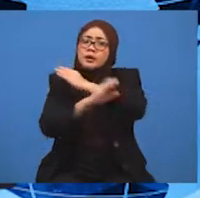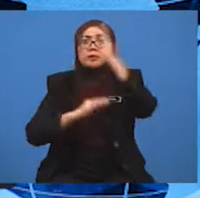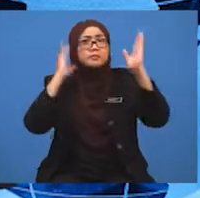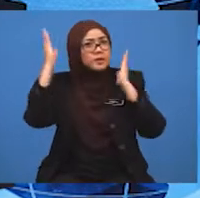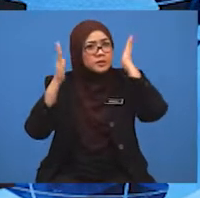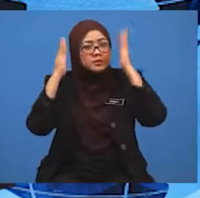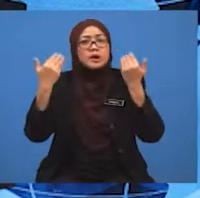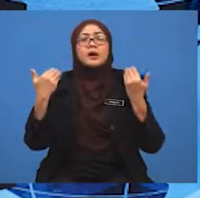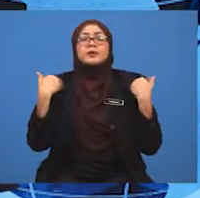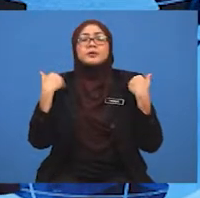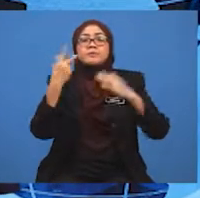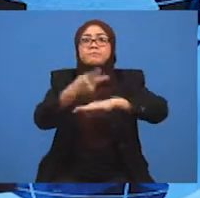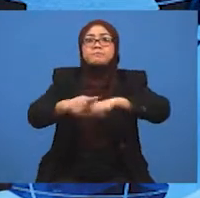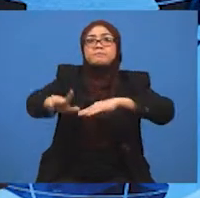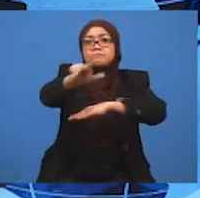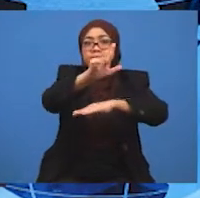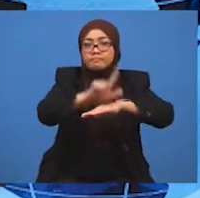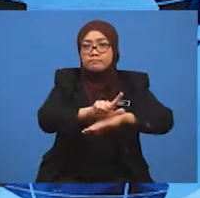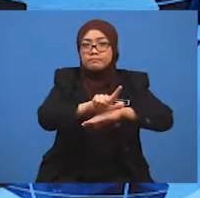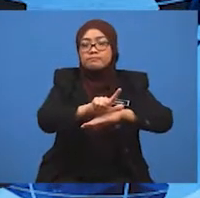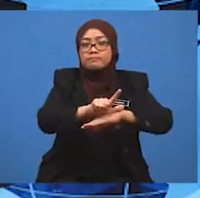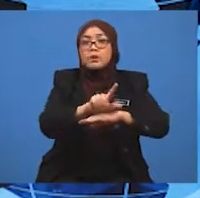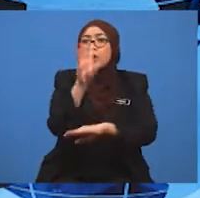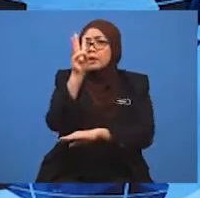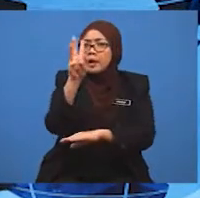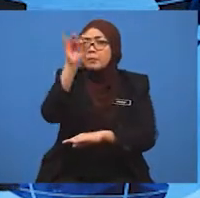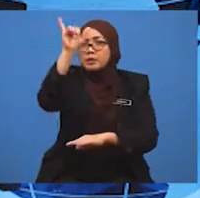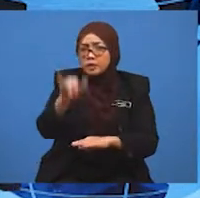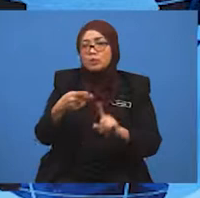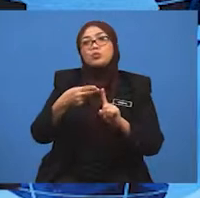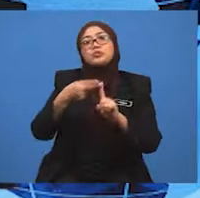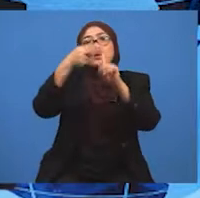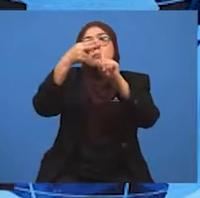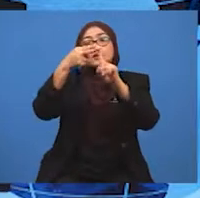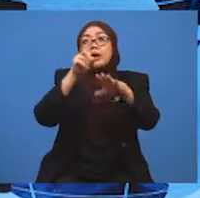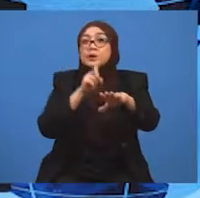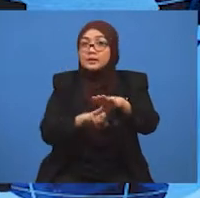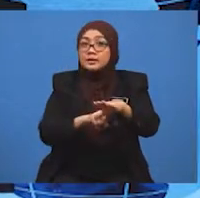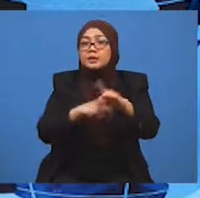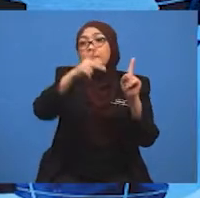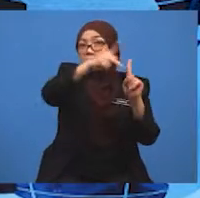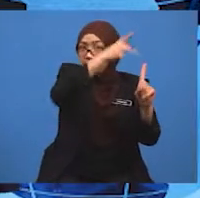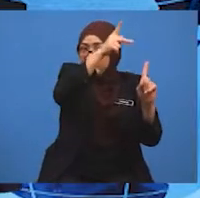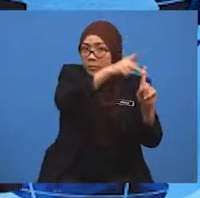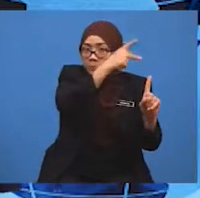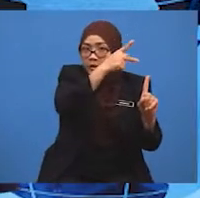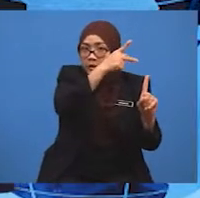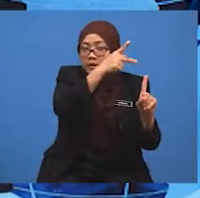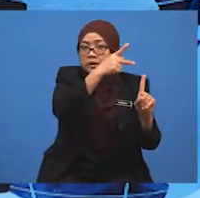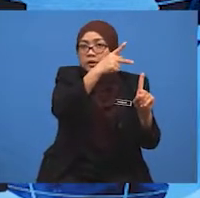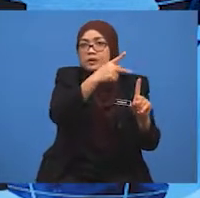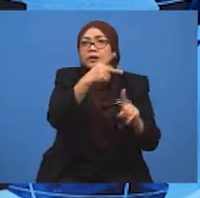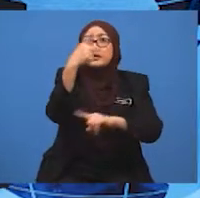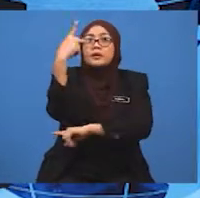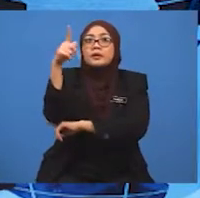mempunyai enam pelabuhan utama iaitu Pelabuhan Pulau Pinang, Pelabuhan